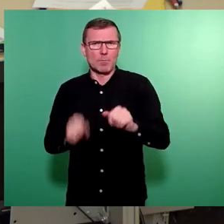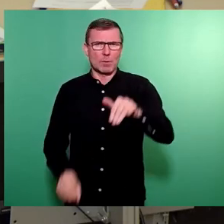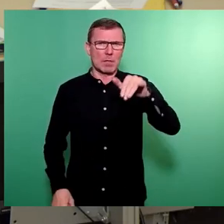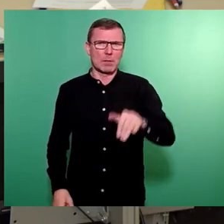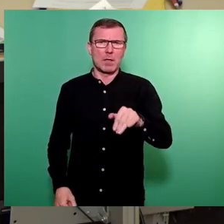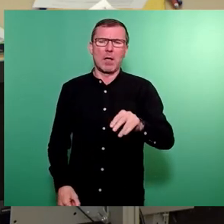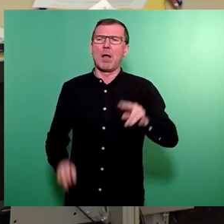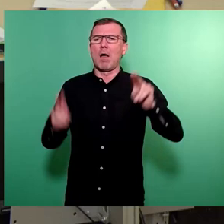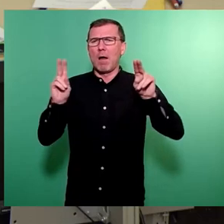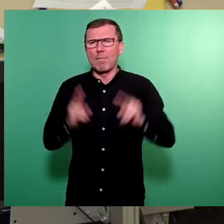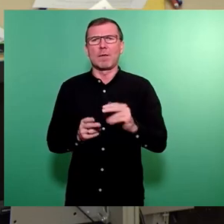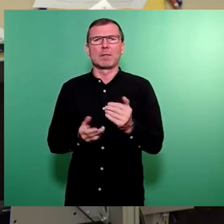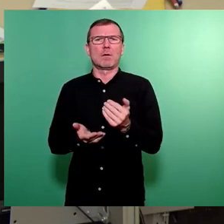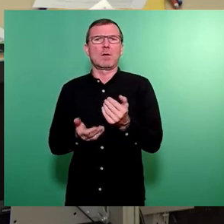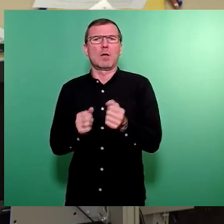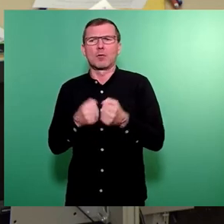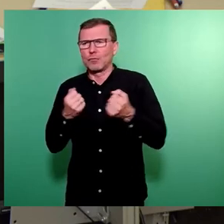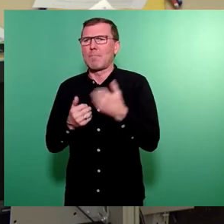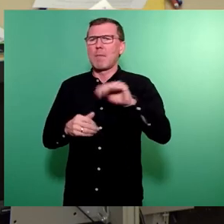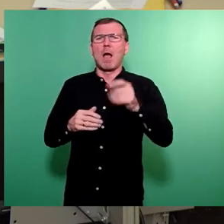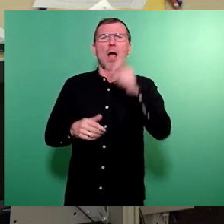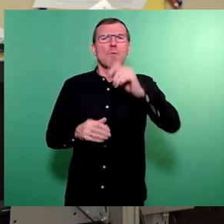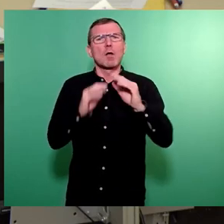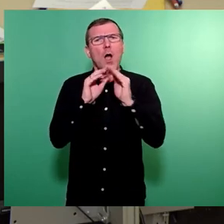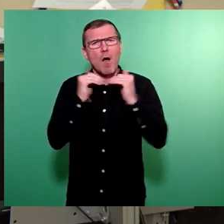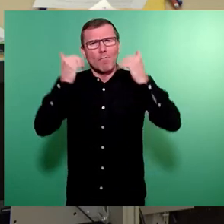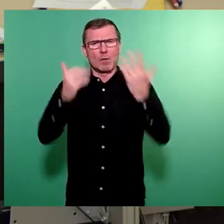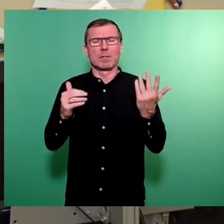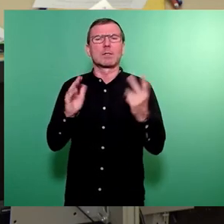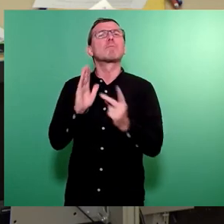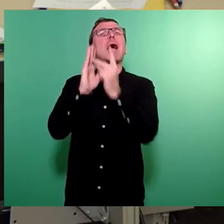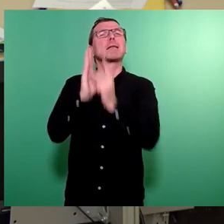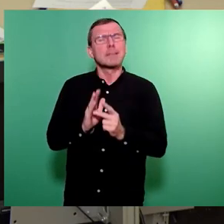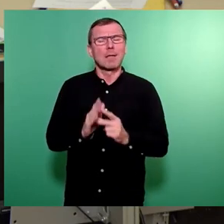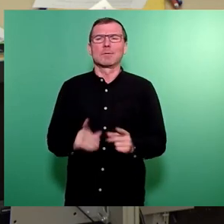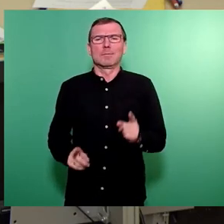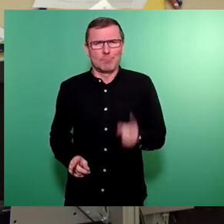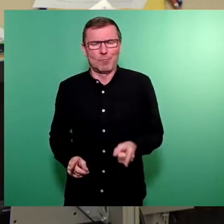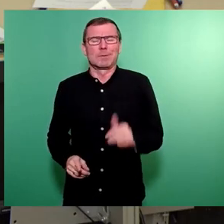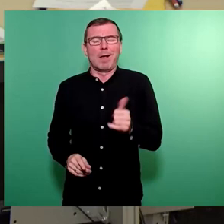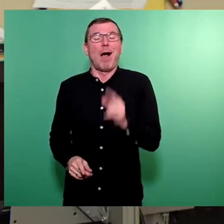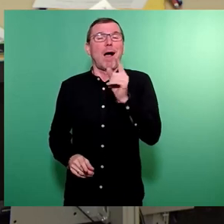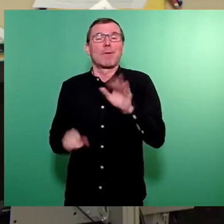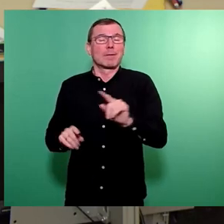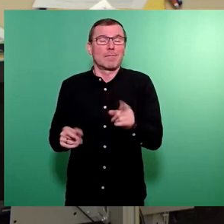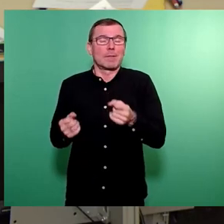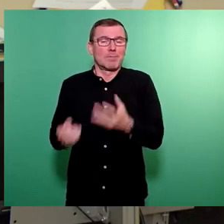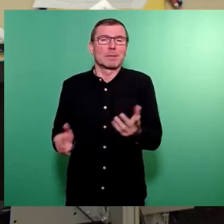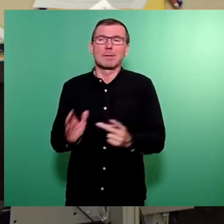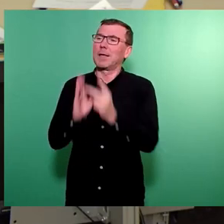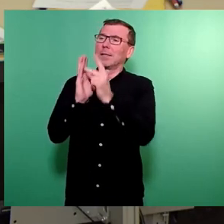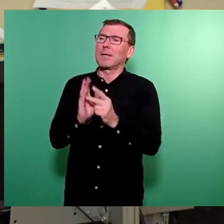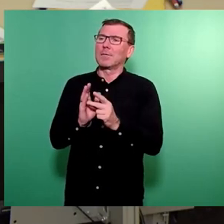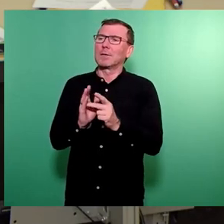Staat und am Ende auch mehr Bürgerfreundlichkeit. Digitalisierung darf natürlich nicht bedeuten, dass es Digitalisierung zum